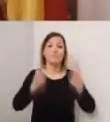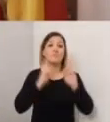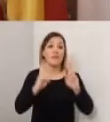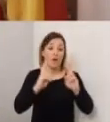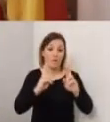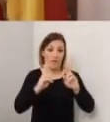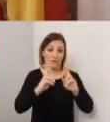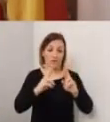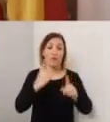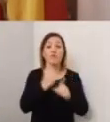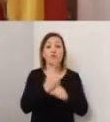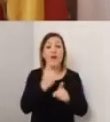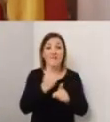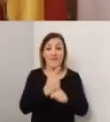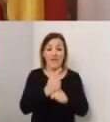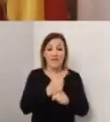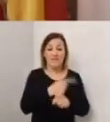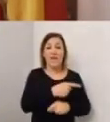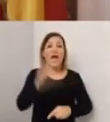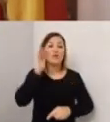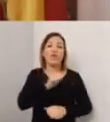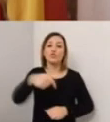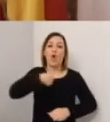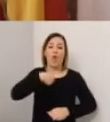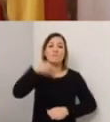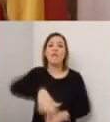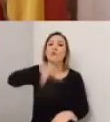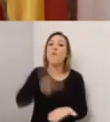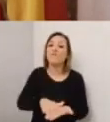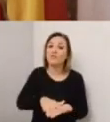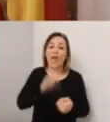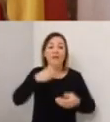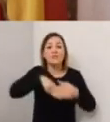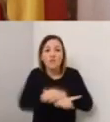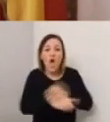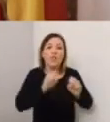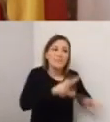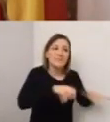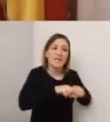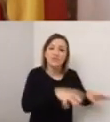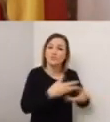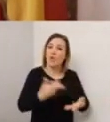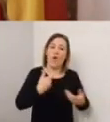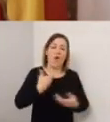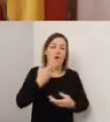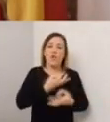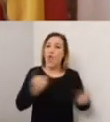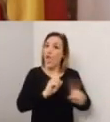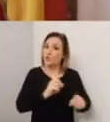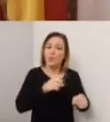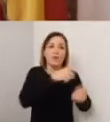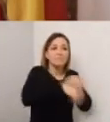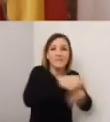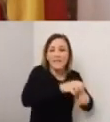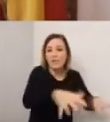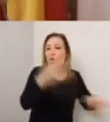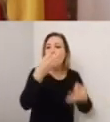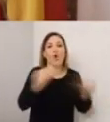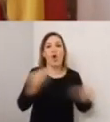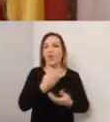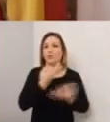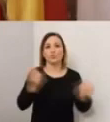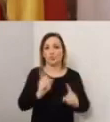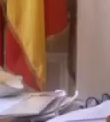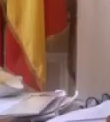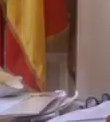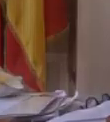dovete ascoltare solo i messaggi ufficiali. Purtroppo quelle che vengono veicolate in maniera non corretta non contengono le